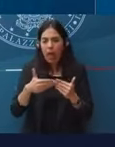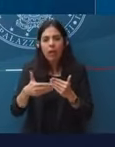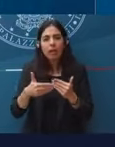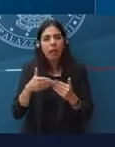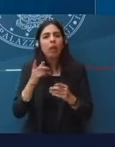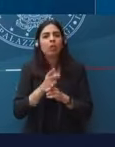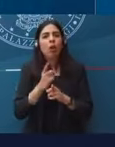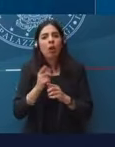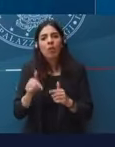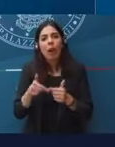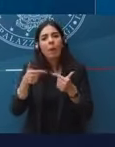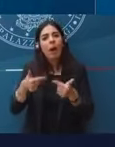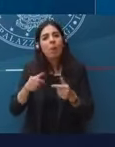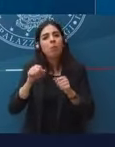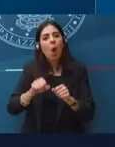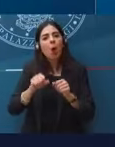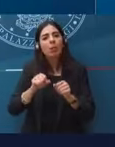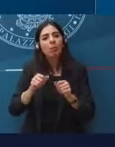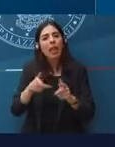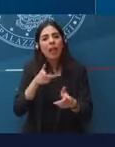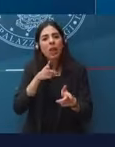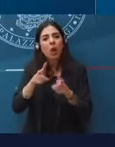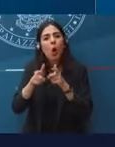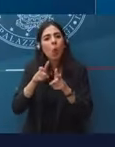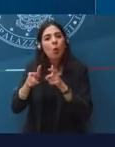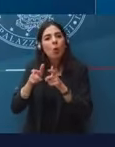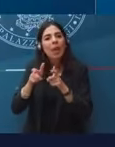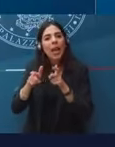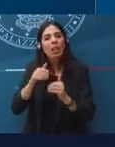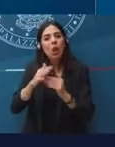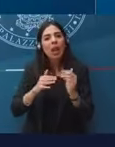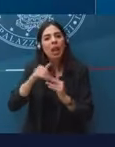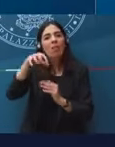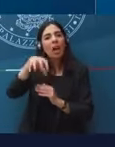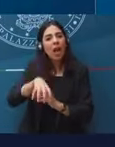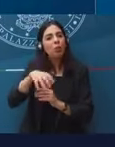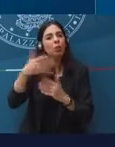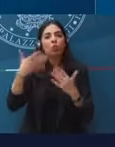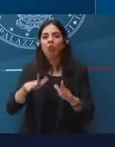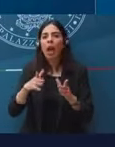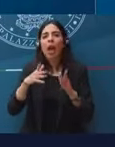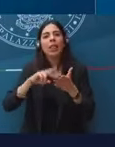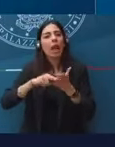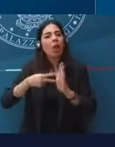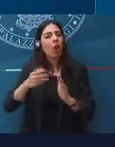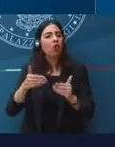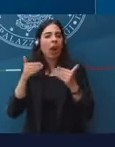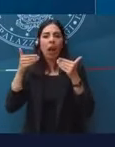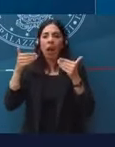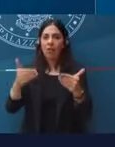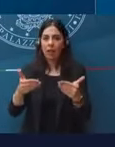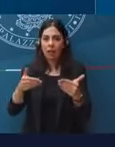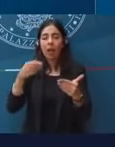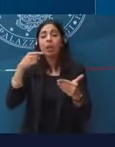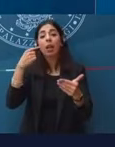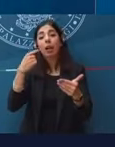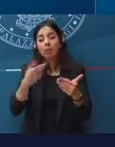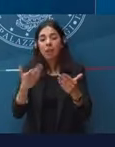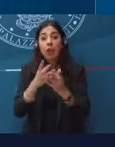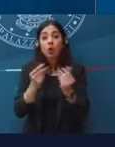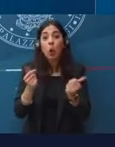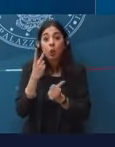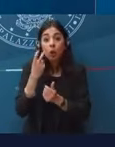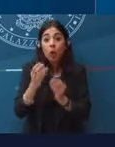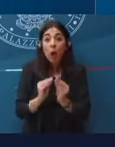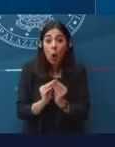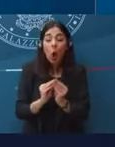d'avanguardia. Quindi quello è il punto d'arrivo. Le soluzioni poi si trovano andando a vedere quali sono quelle che